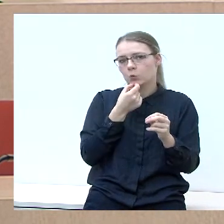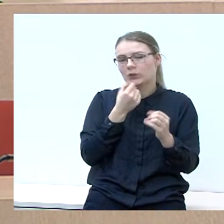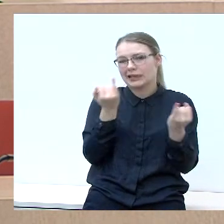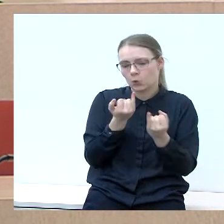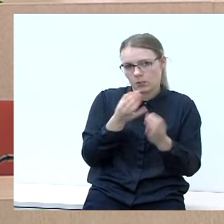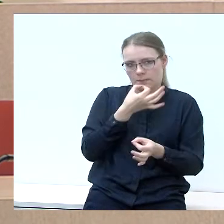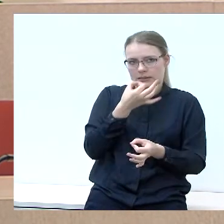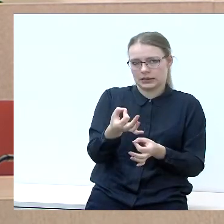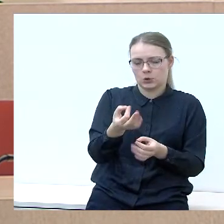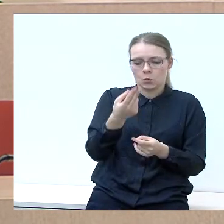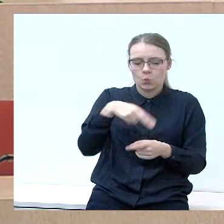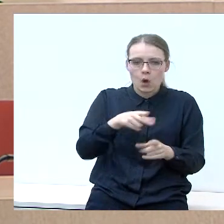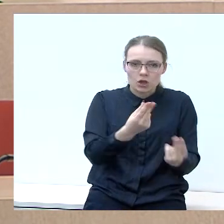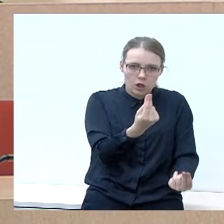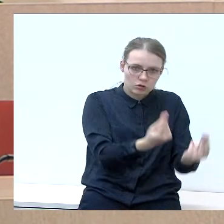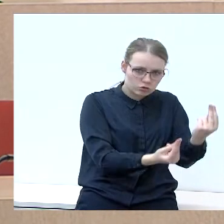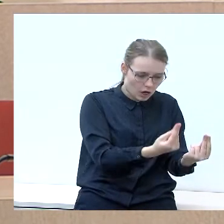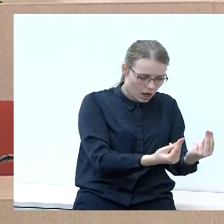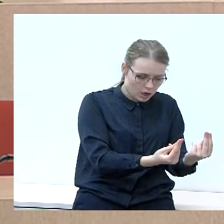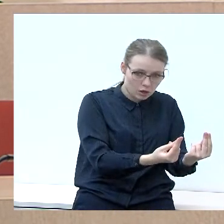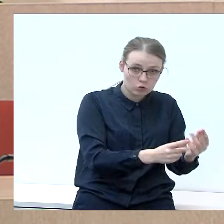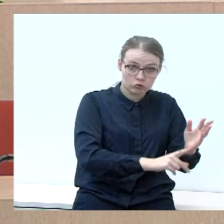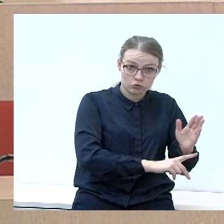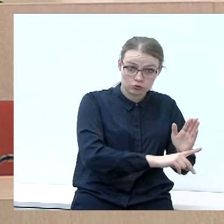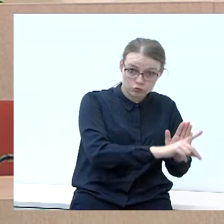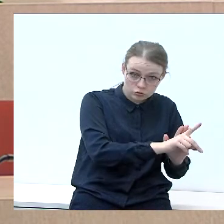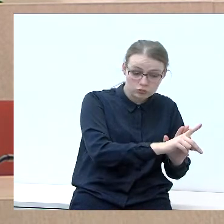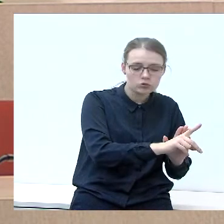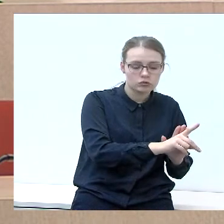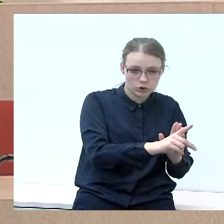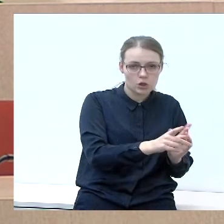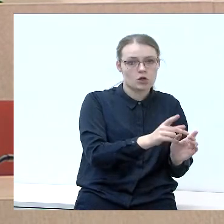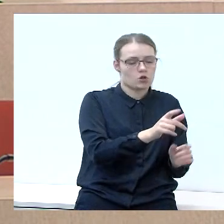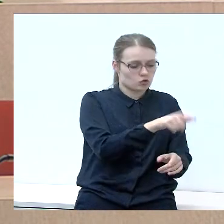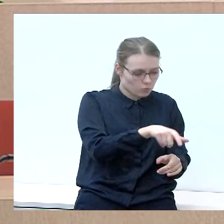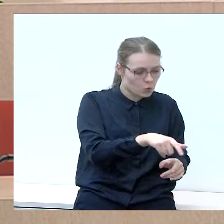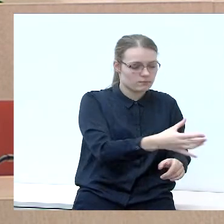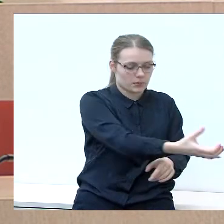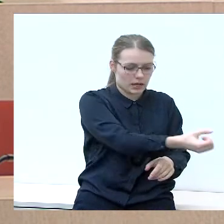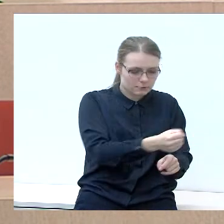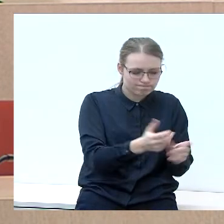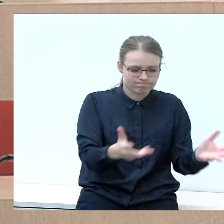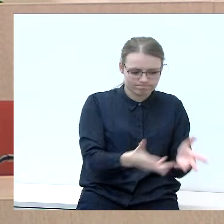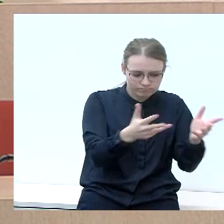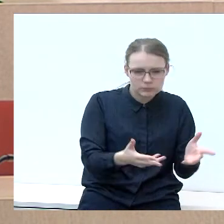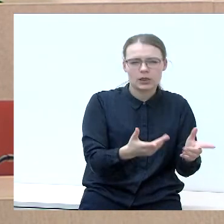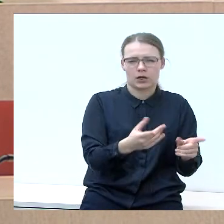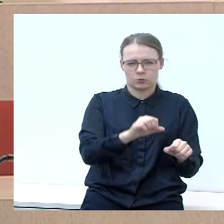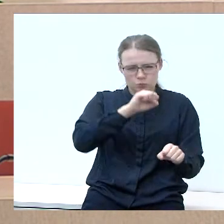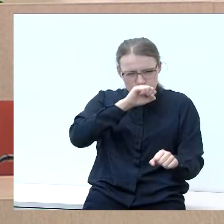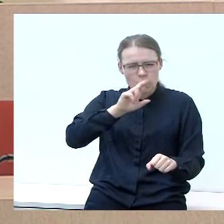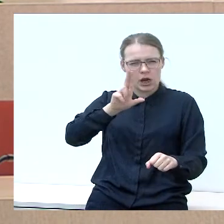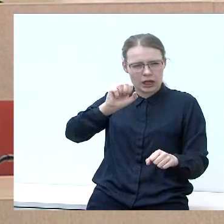nuo dar želių mes turim tą žmogų paimti, auklyti kalvaryjos pliečių, kalvaryjo krašto